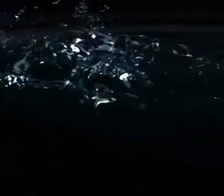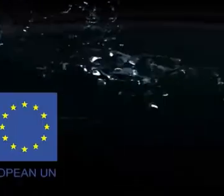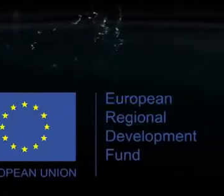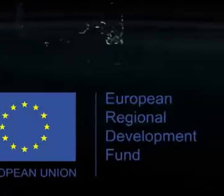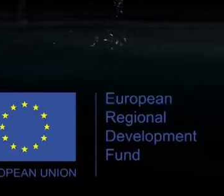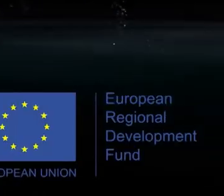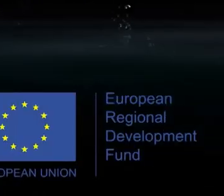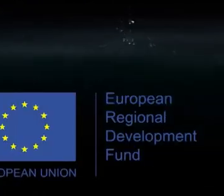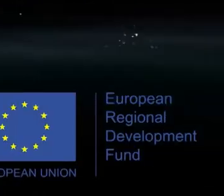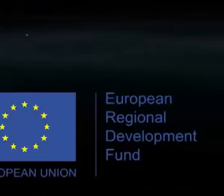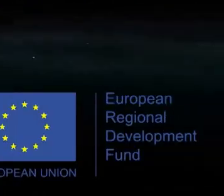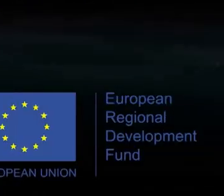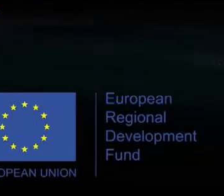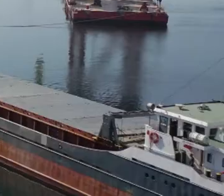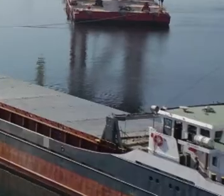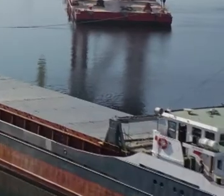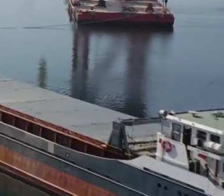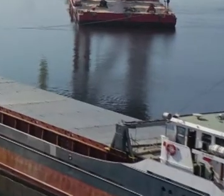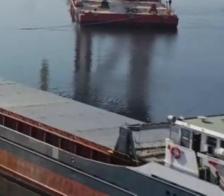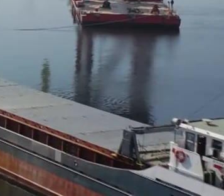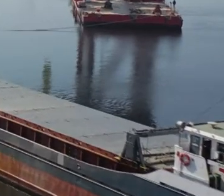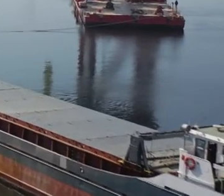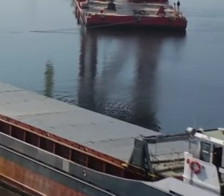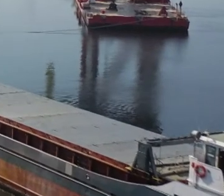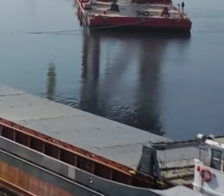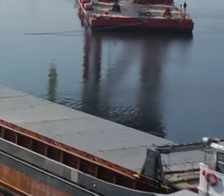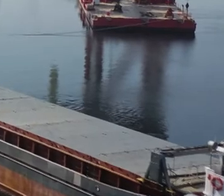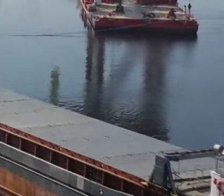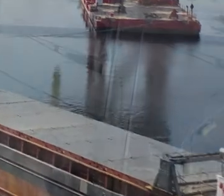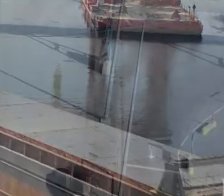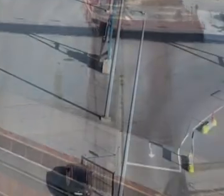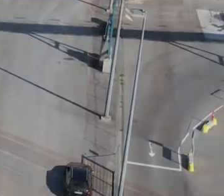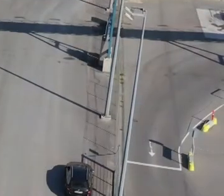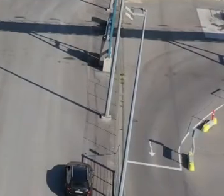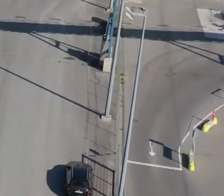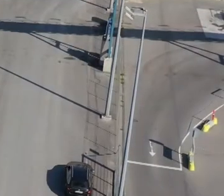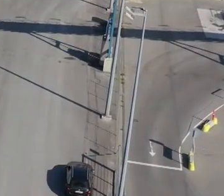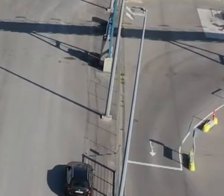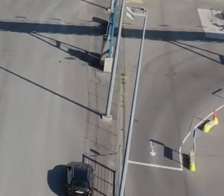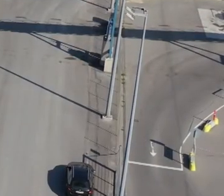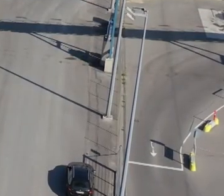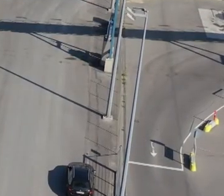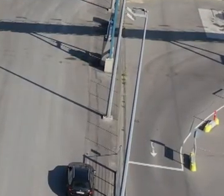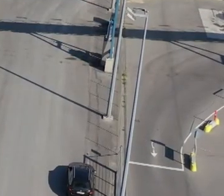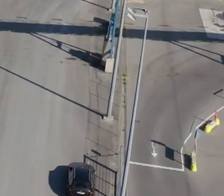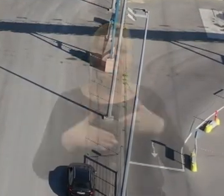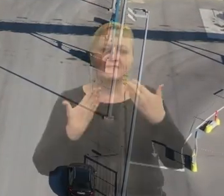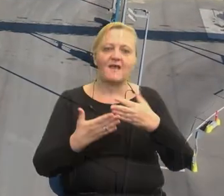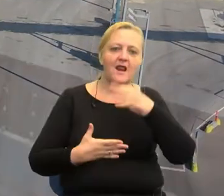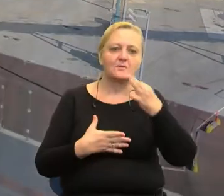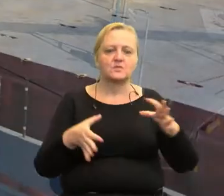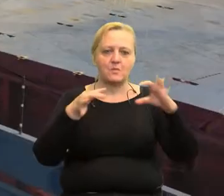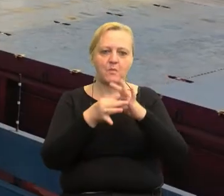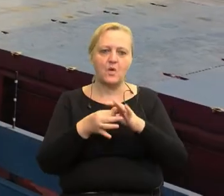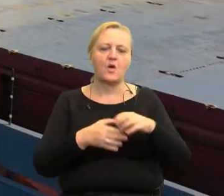Razem z partnerami projektu Incone 60 postawiliśmy sobie za cel opracowanie rozwiązań, które pozwolą usprawnić połączenia